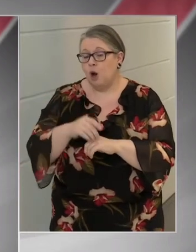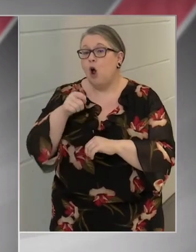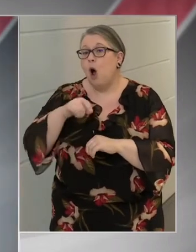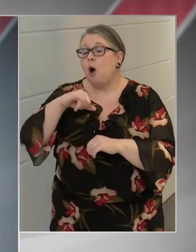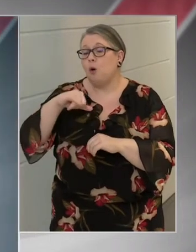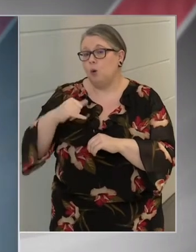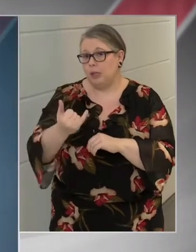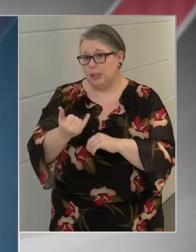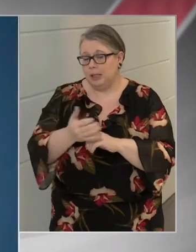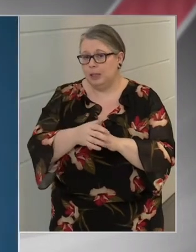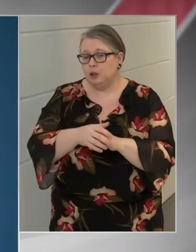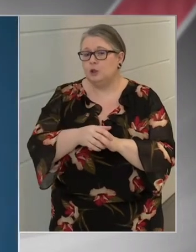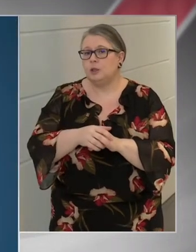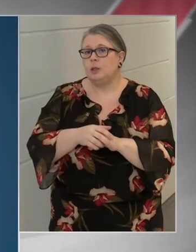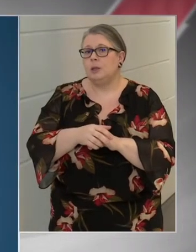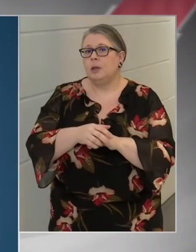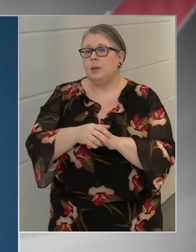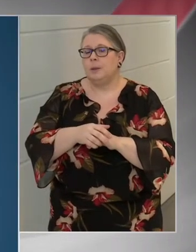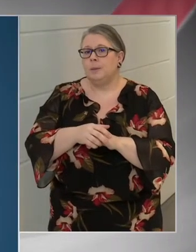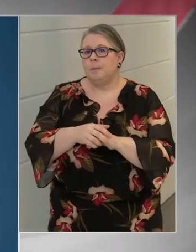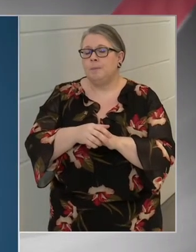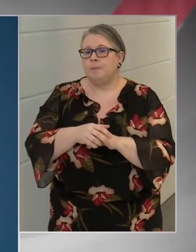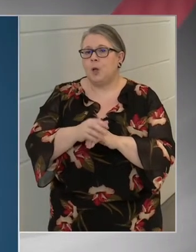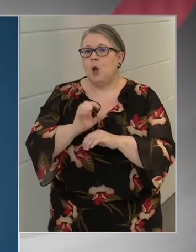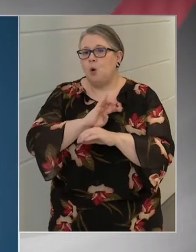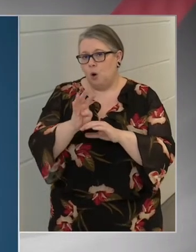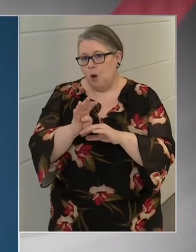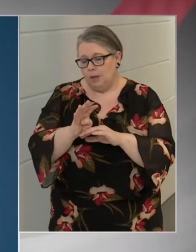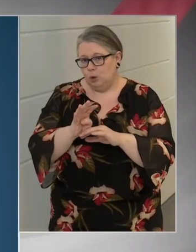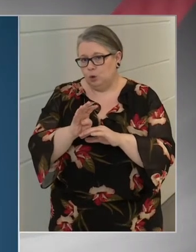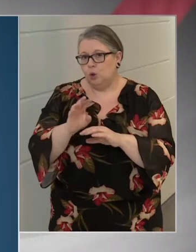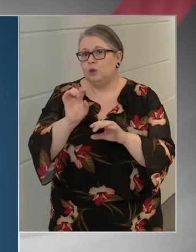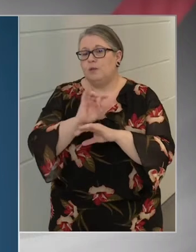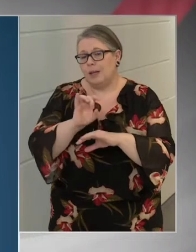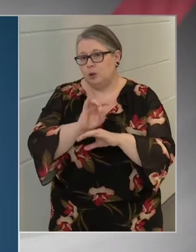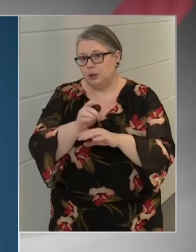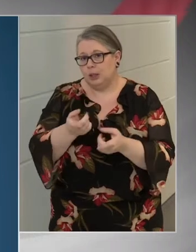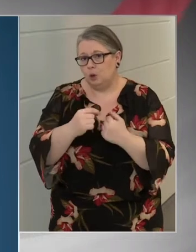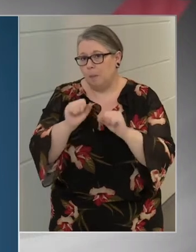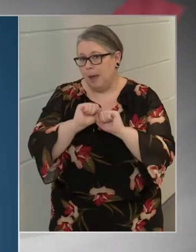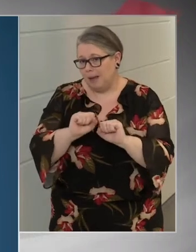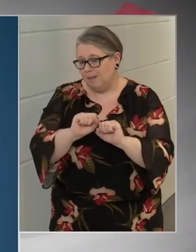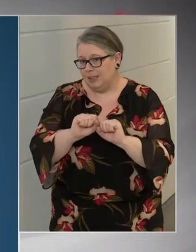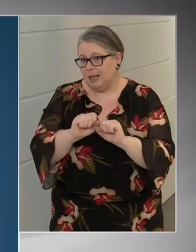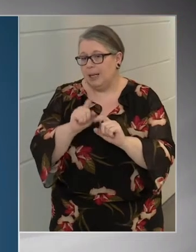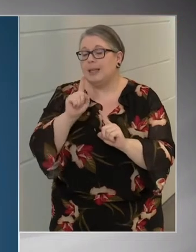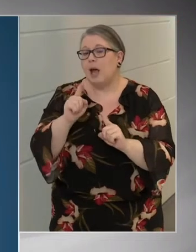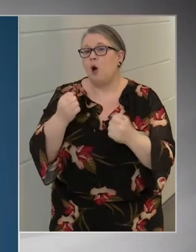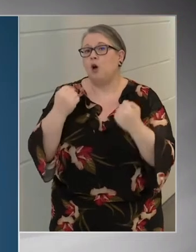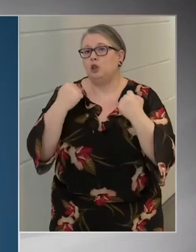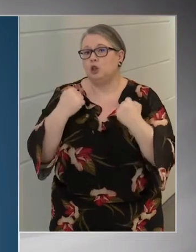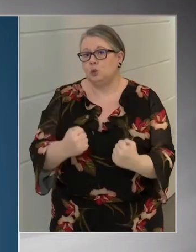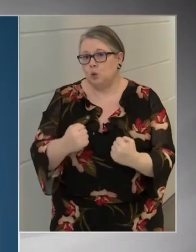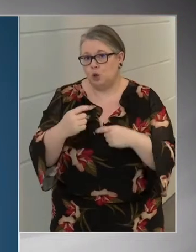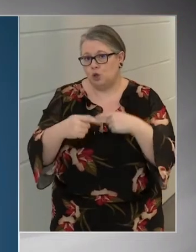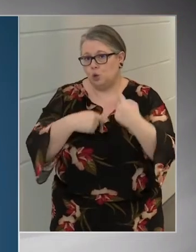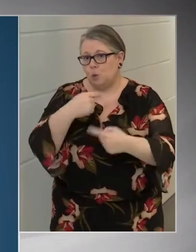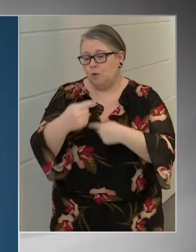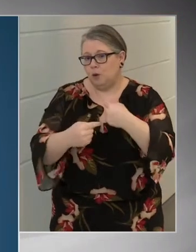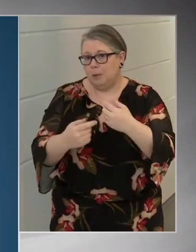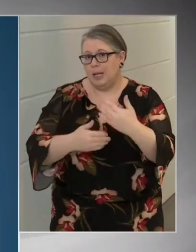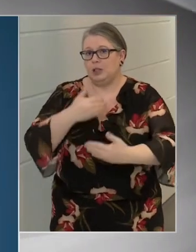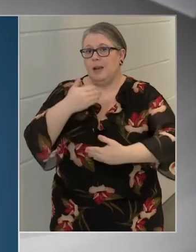fertőzésnek az elkapásától, a koronavírusos fertőzéstől, a súlyos, szövődményes